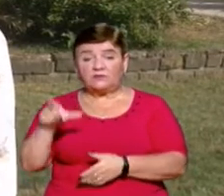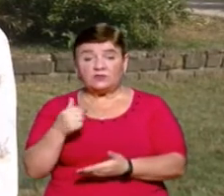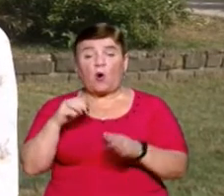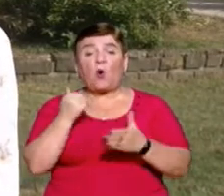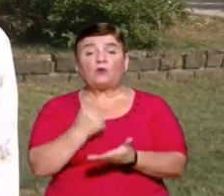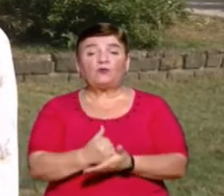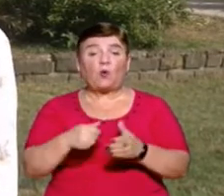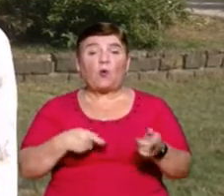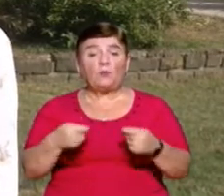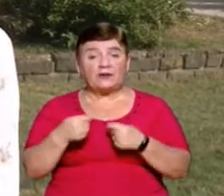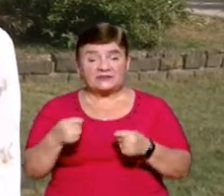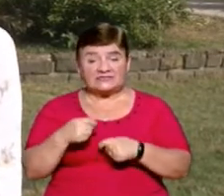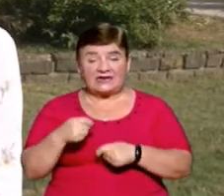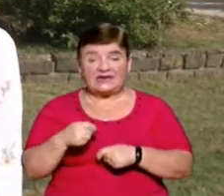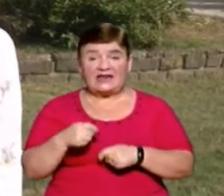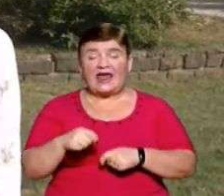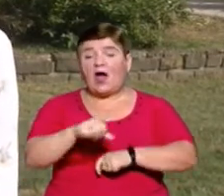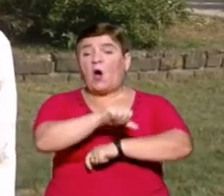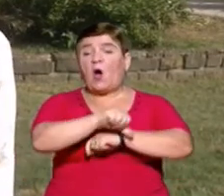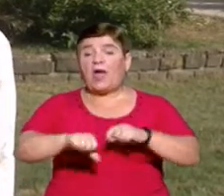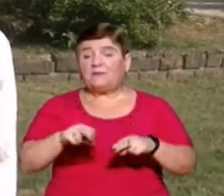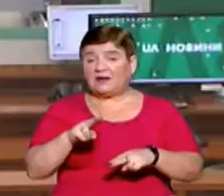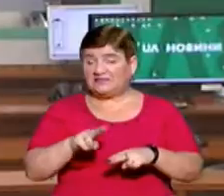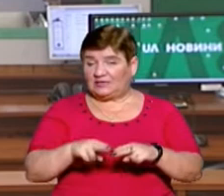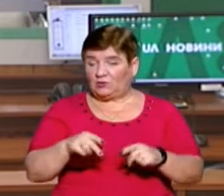управління Державної міграційної служби в Закарпатській області.